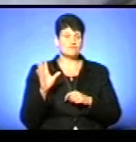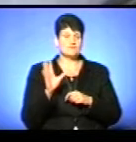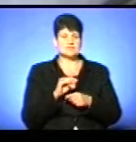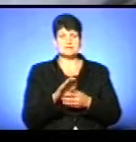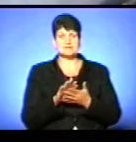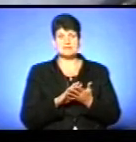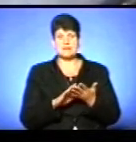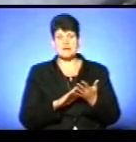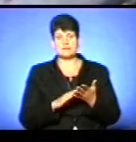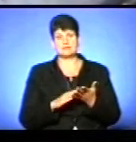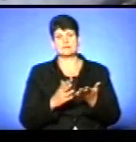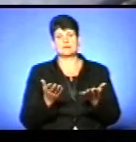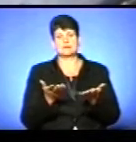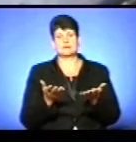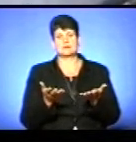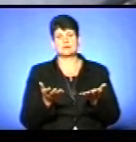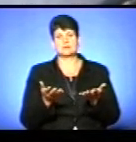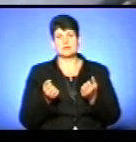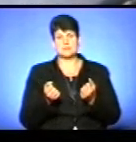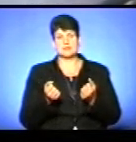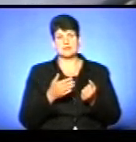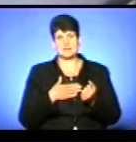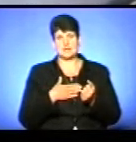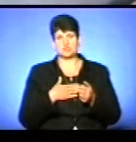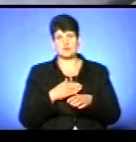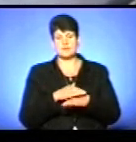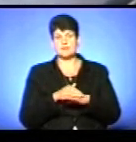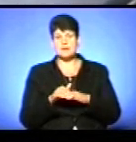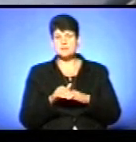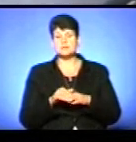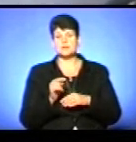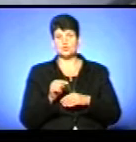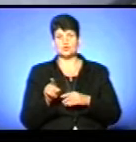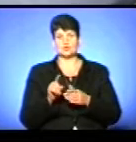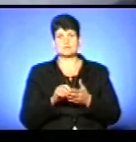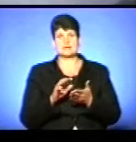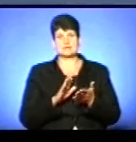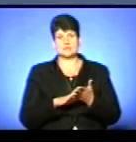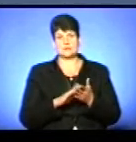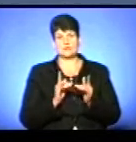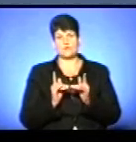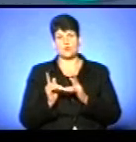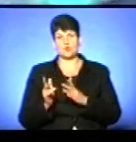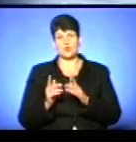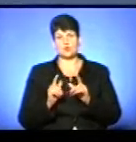які прийшли на нашу адресу, для того, щоб зареєструватися в гуртожиток.